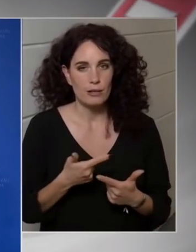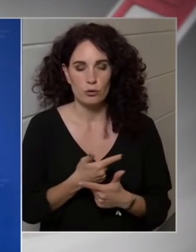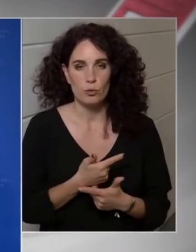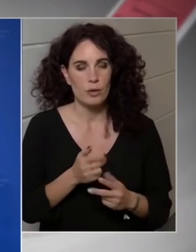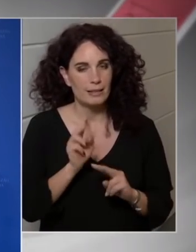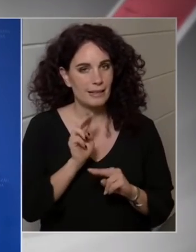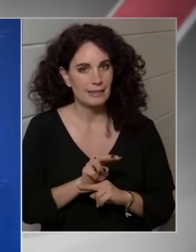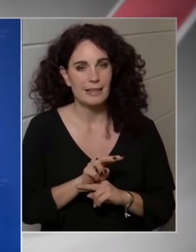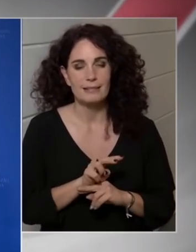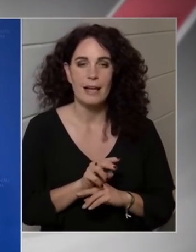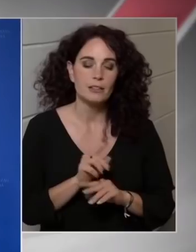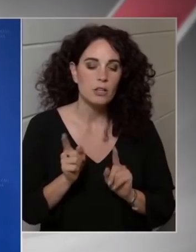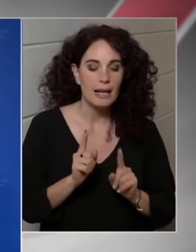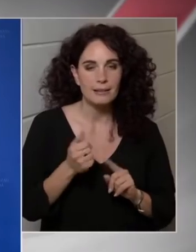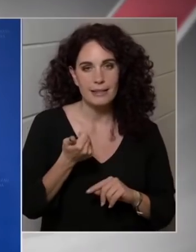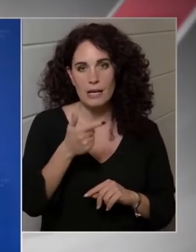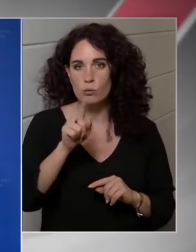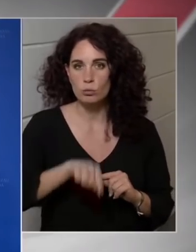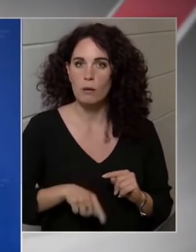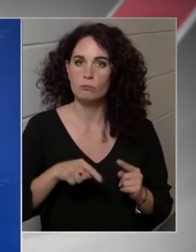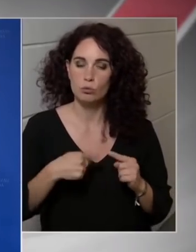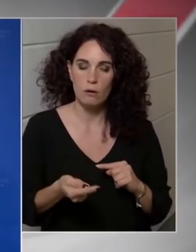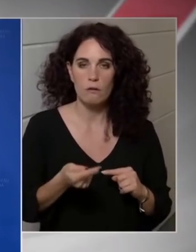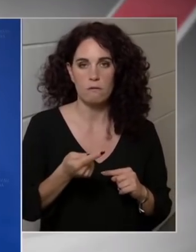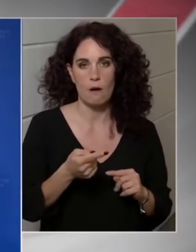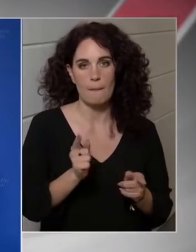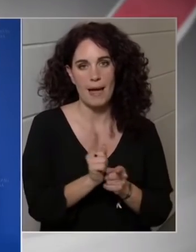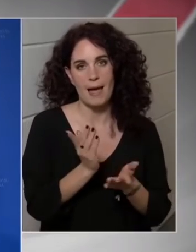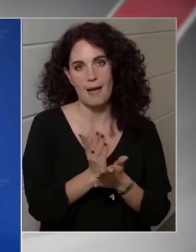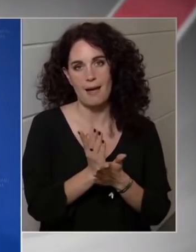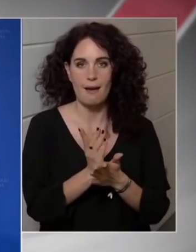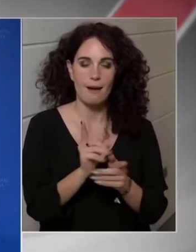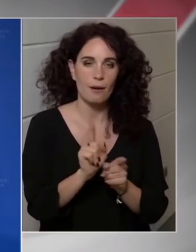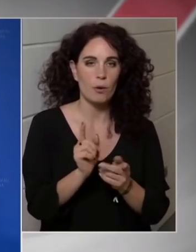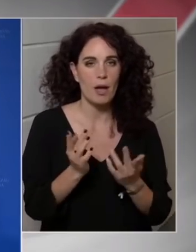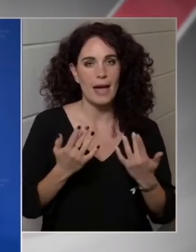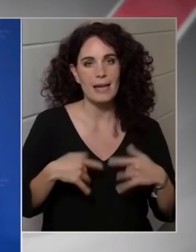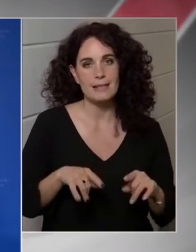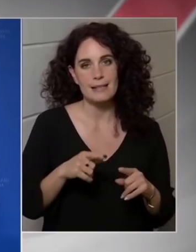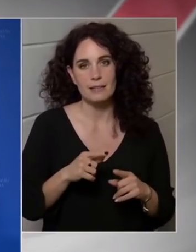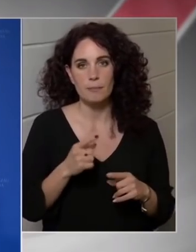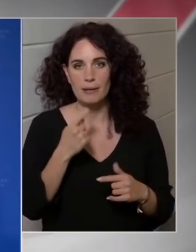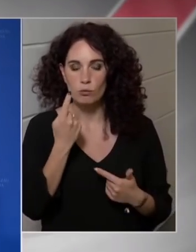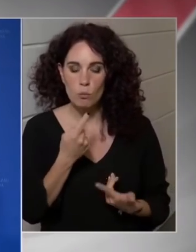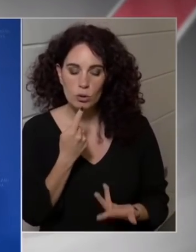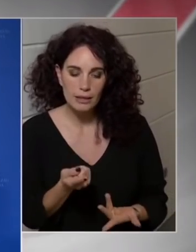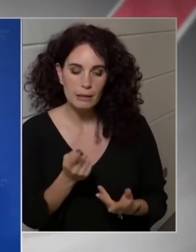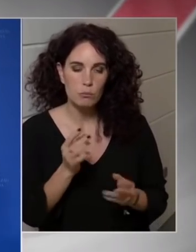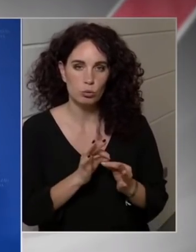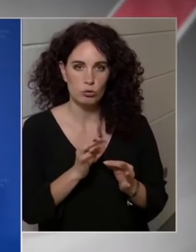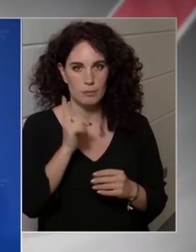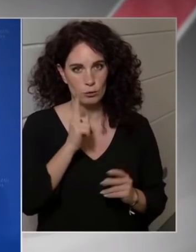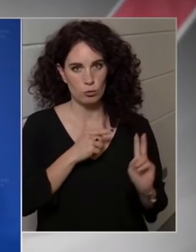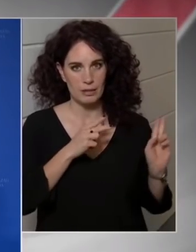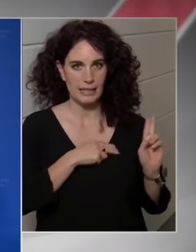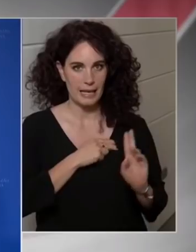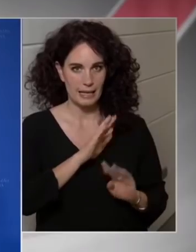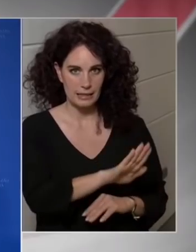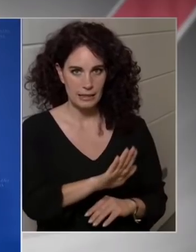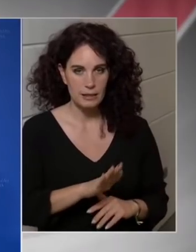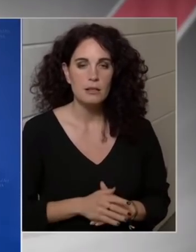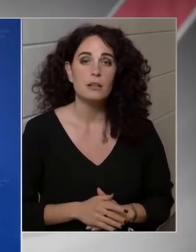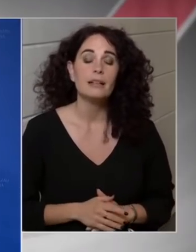talán néhány hónap múlva leszünk abban a helyzetben, hogy megmondjuk, hogy mit tudunk ígérni. És azért azt is legyük, hogy a magyar